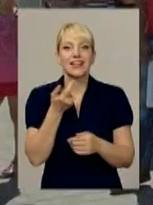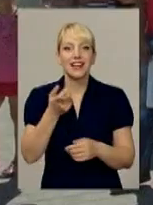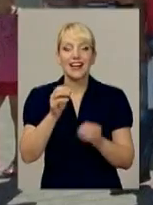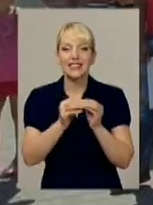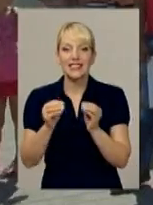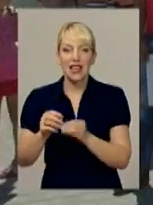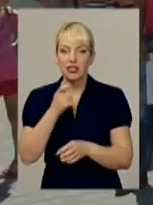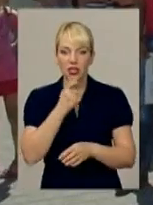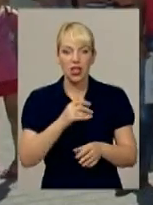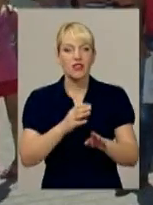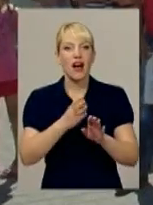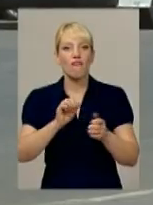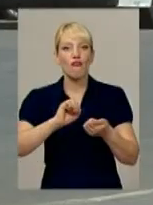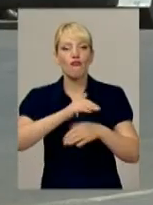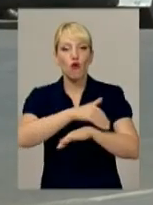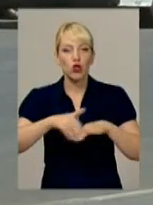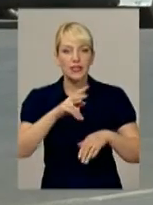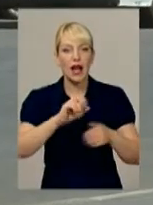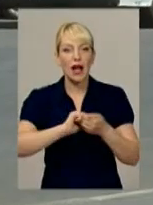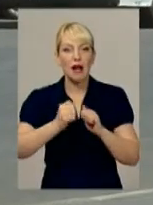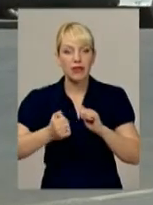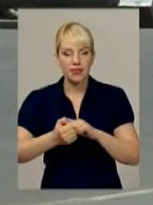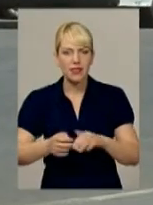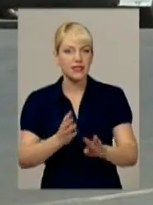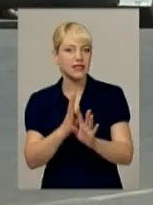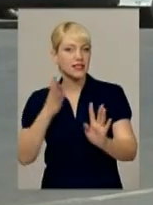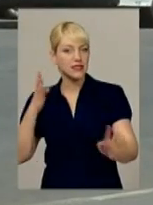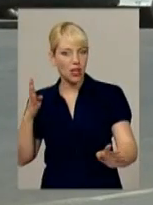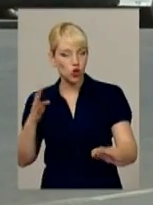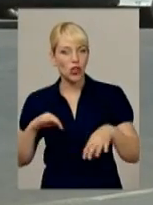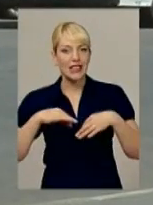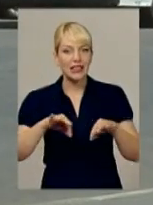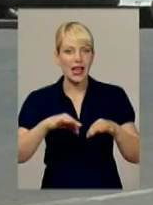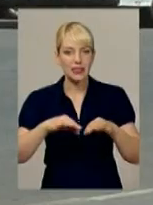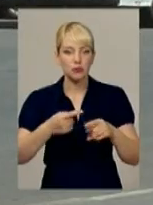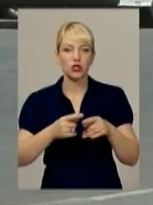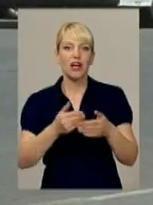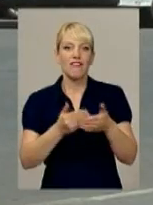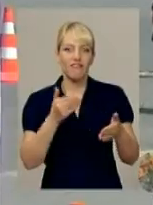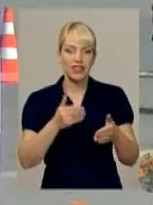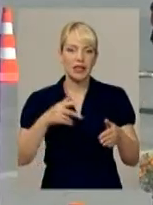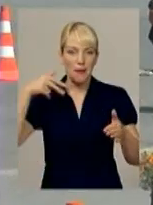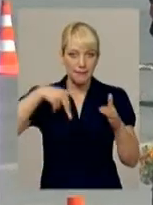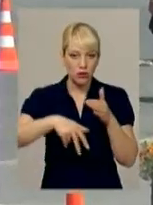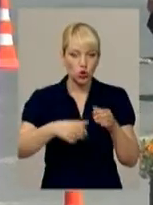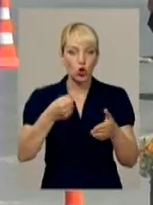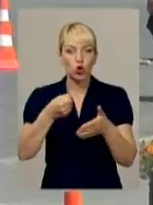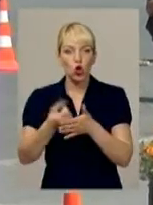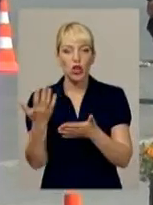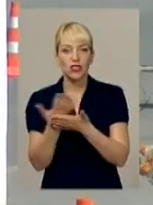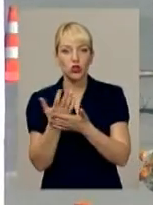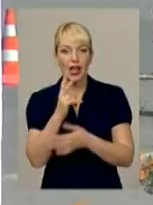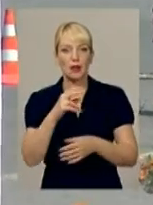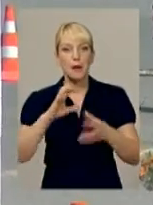'янецькій – кілометрові затори. Рух транспорту перекриту від підземного переходу до кінотеатру «Планета». На місці події